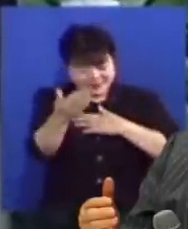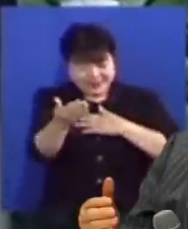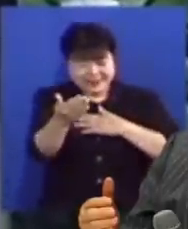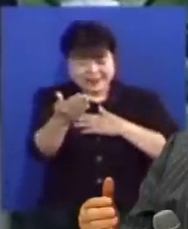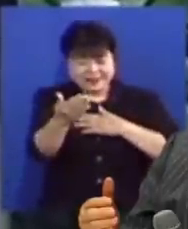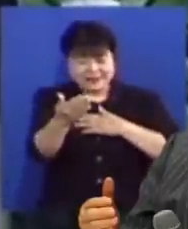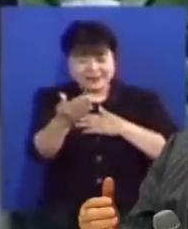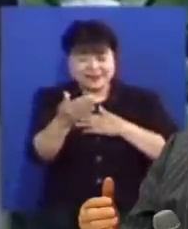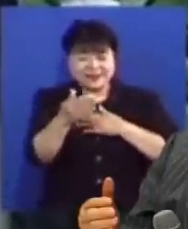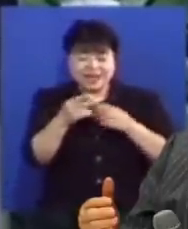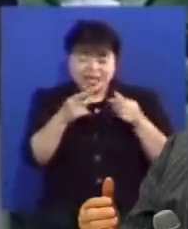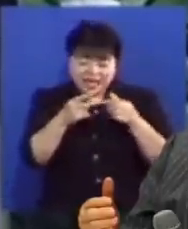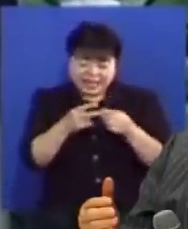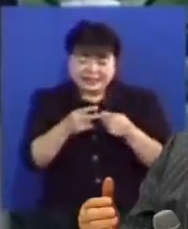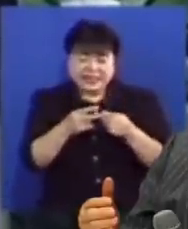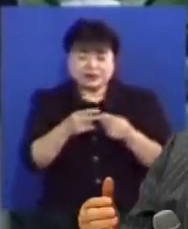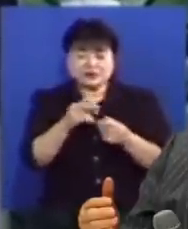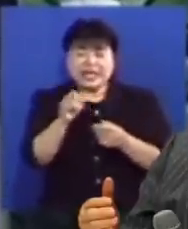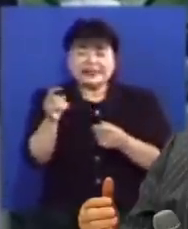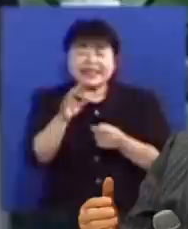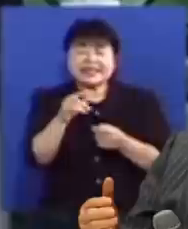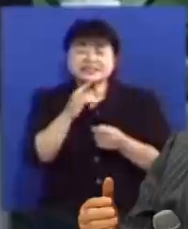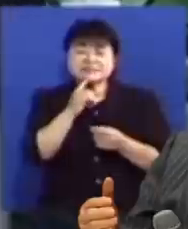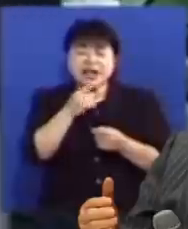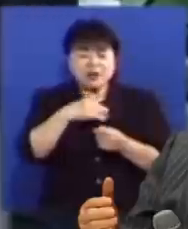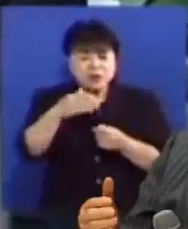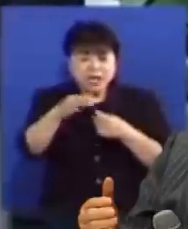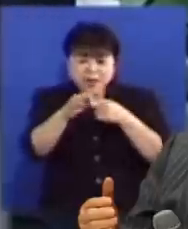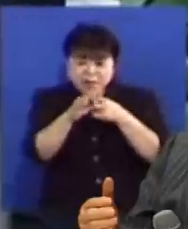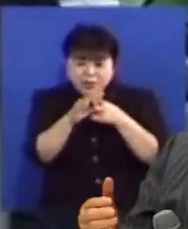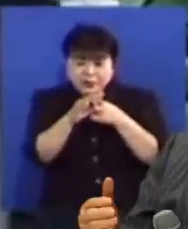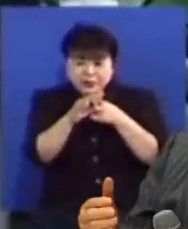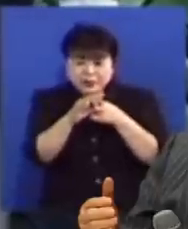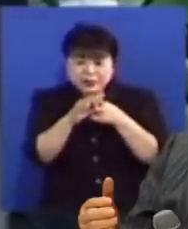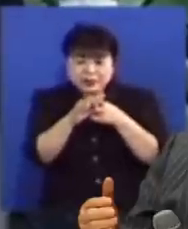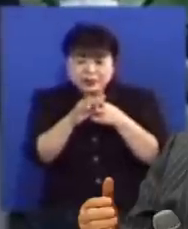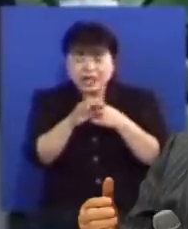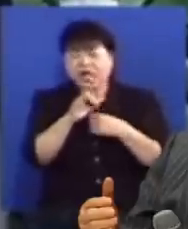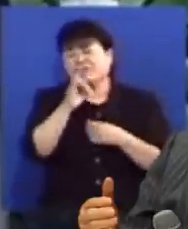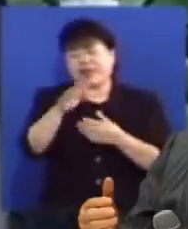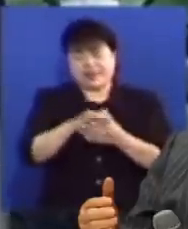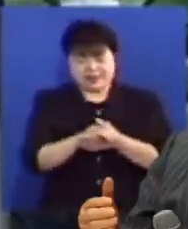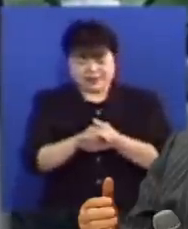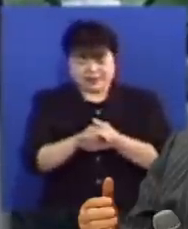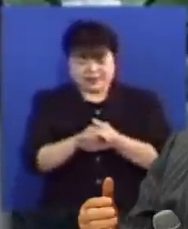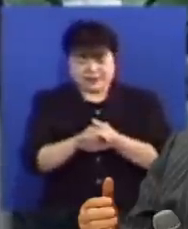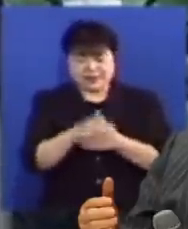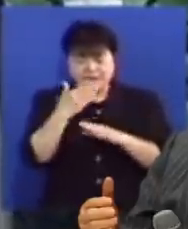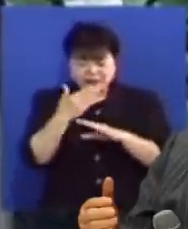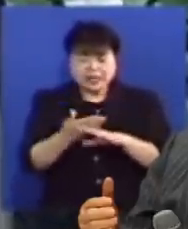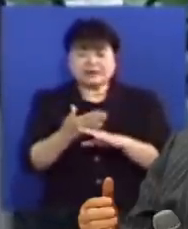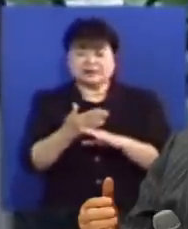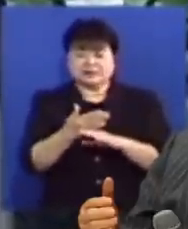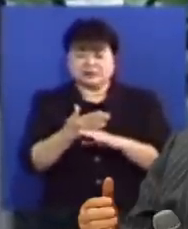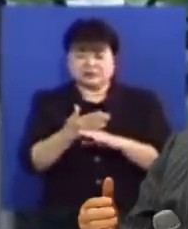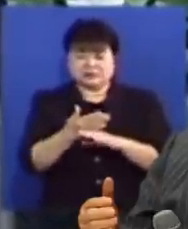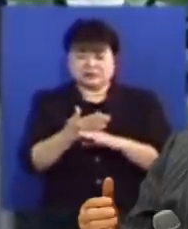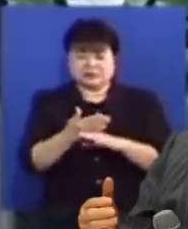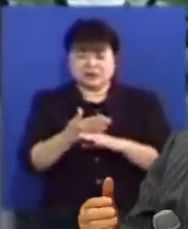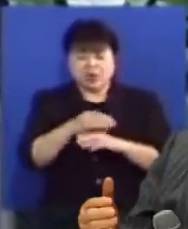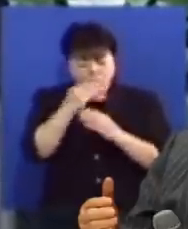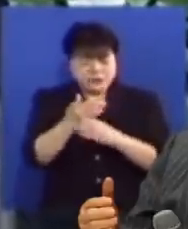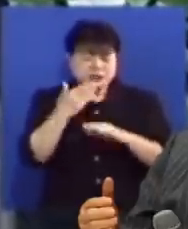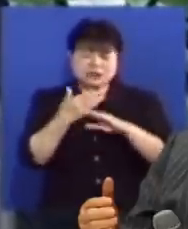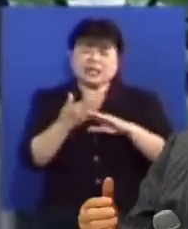헤테로스 파라클레토스를 보내겠다고 했으면 아이고 절단입니다 우리는 다른 보혜사인 영 다른